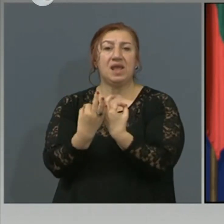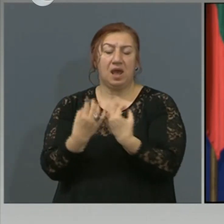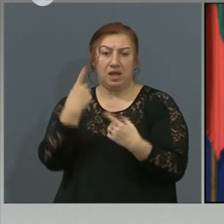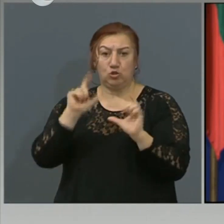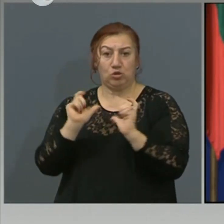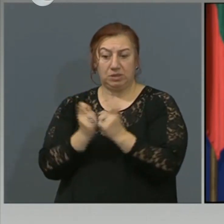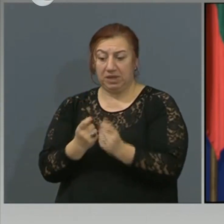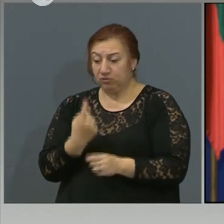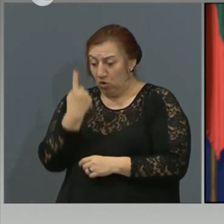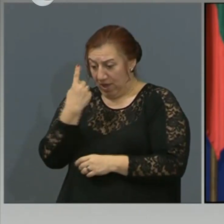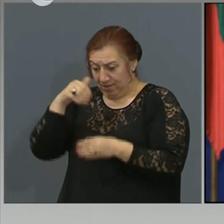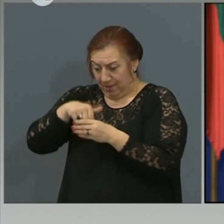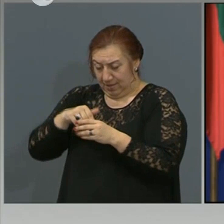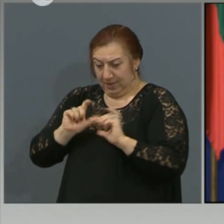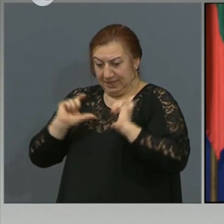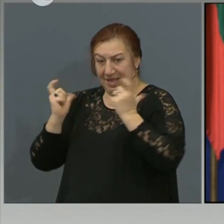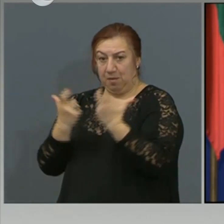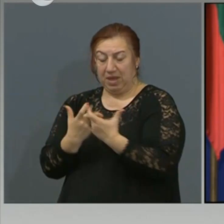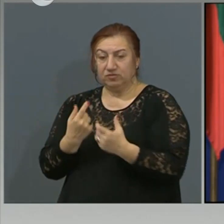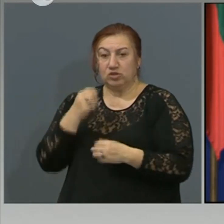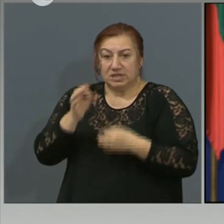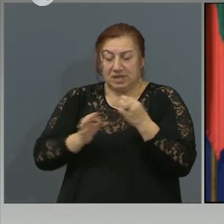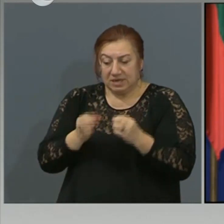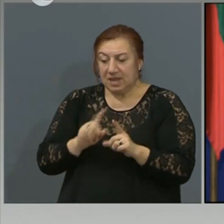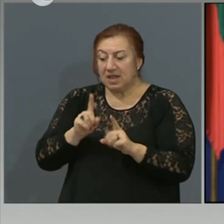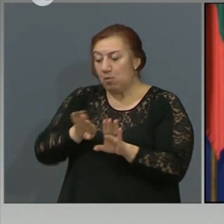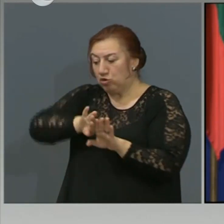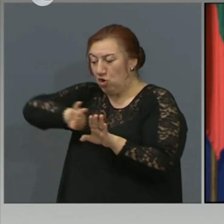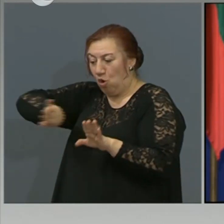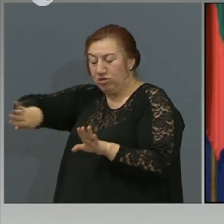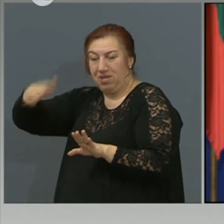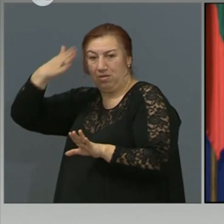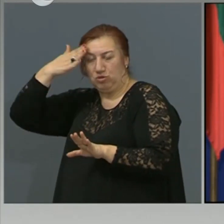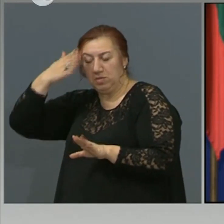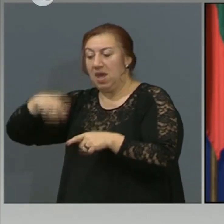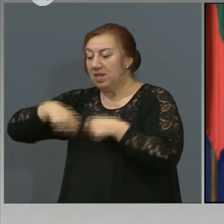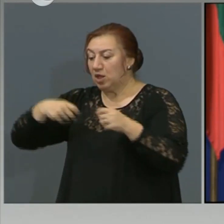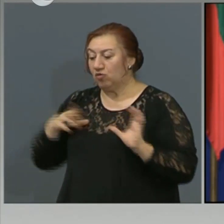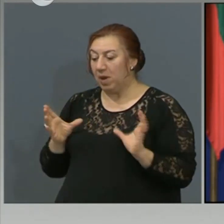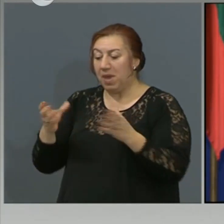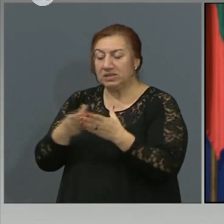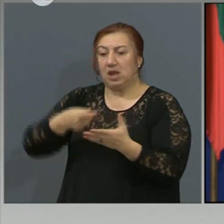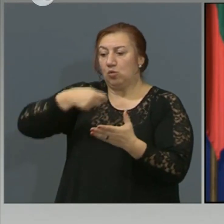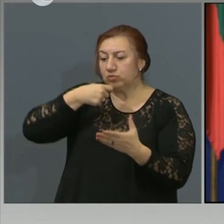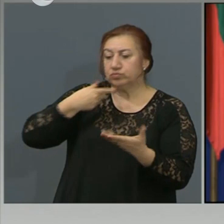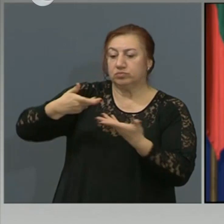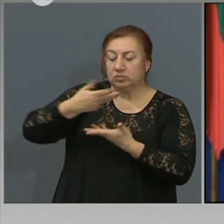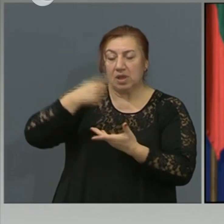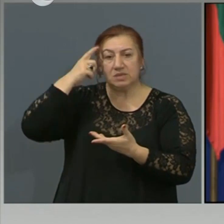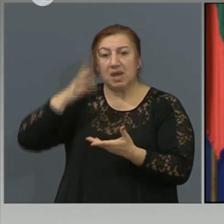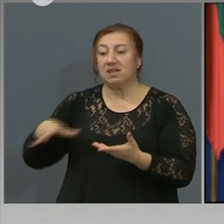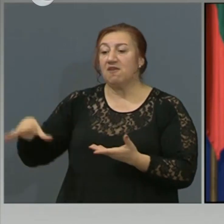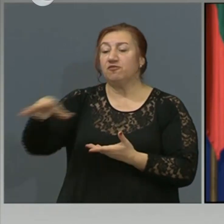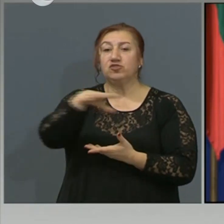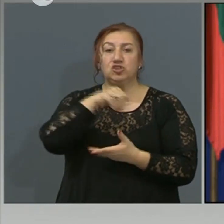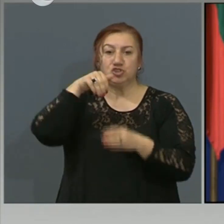където един заразен при невъзможност за изолиране и дълго време преживяване се смята цялото семейство, че е заразено. И